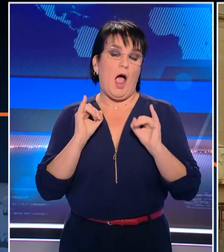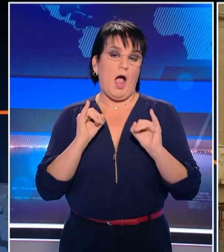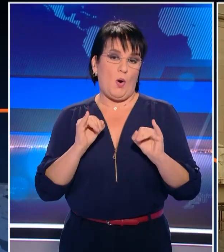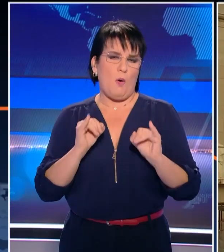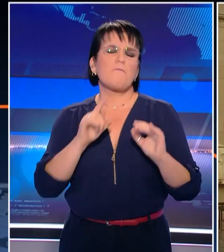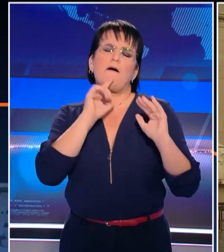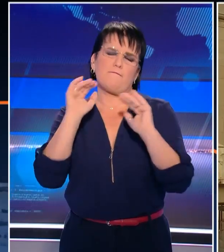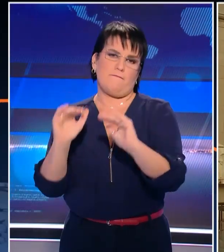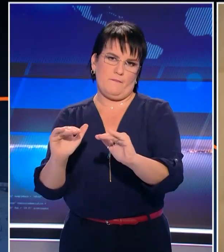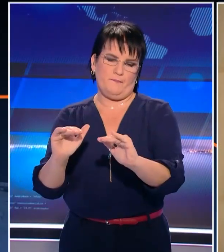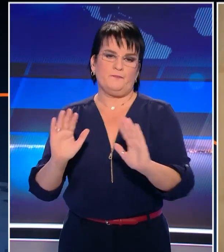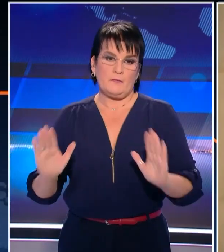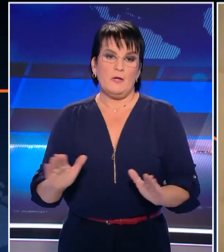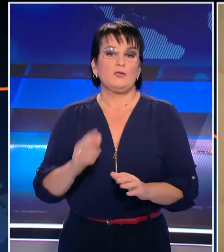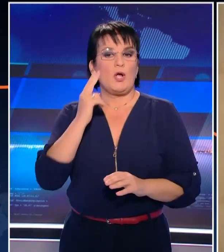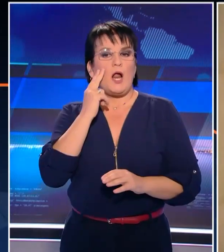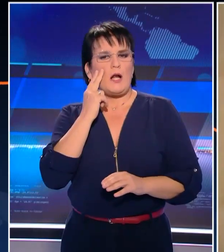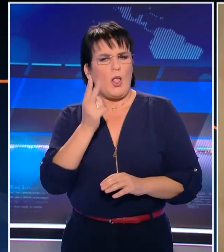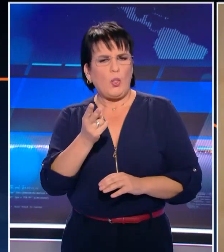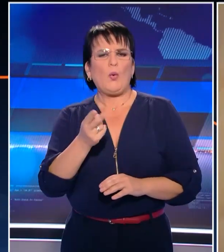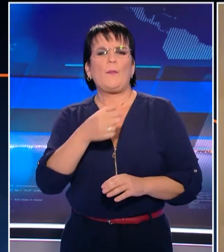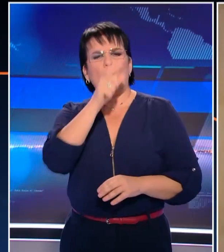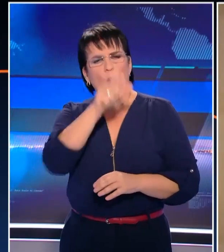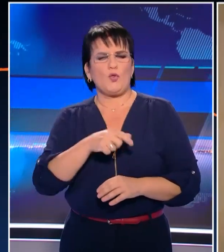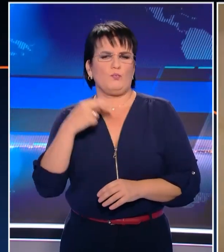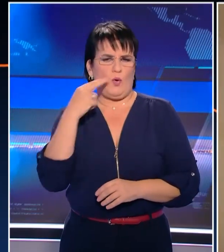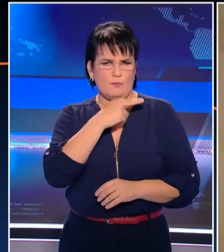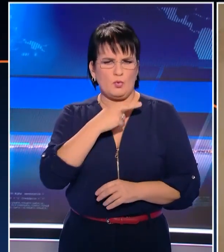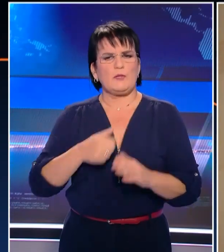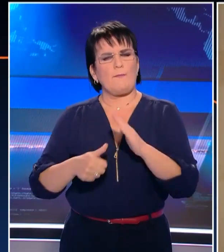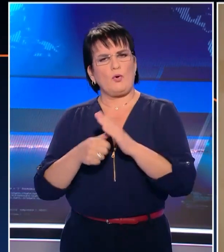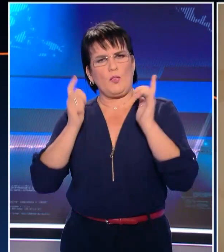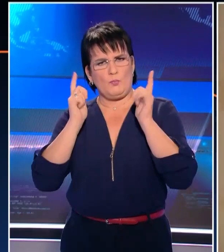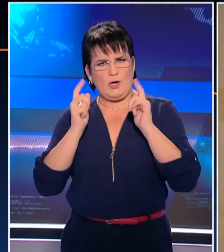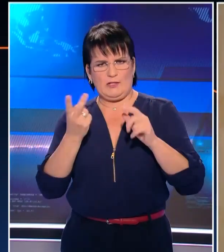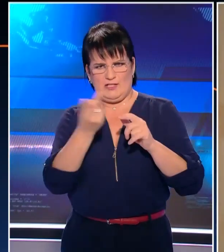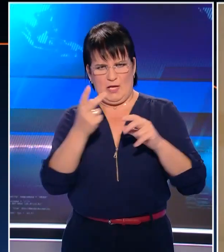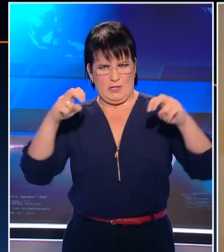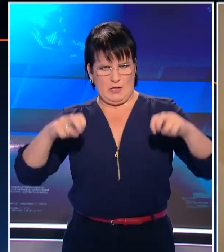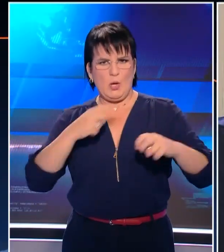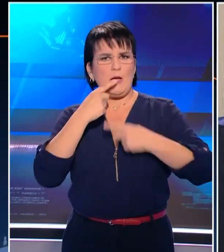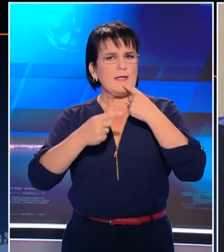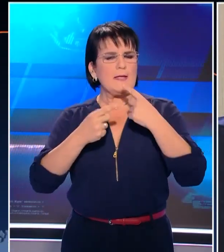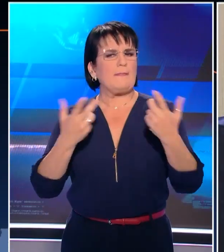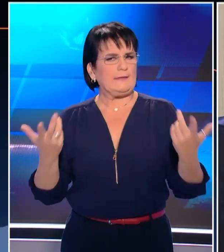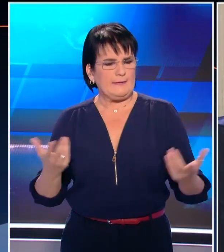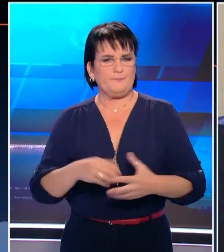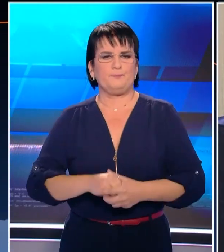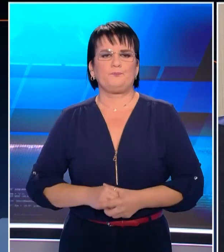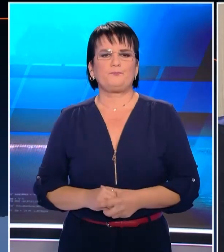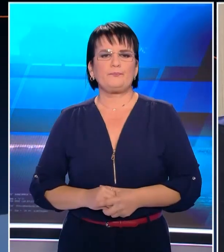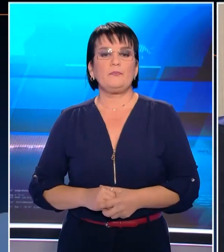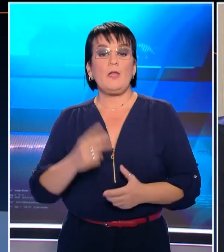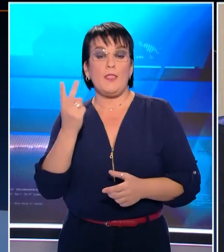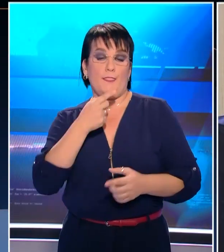διακοπή. Να δούμε ένα απόσπασμα από την τοποθέτηση του Πρωθυπουργού και της Προέδρου της Δημοκρατίας. Δύο μόνο κουβέντες για το